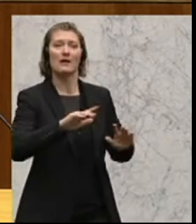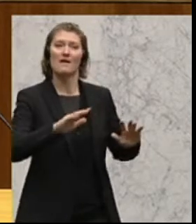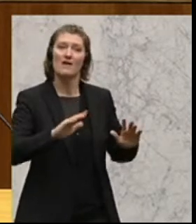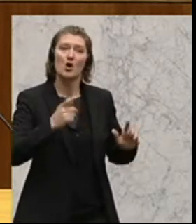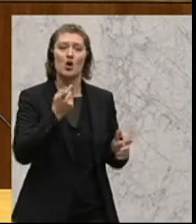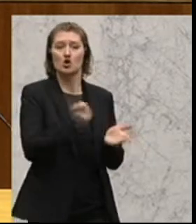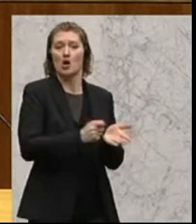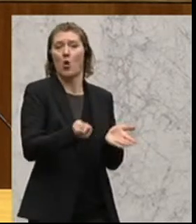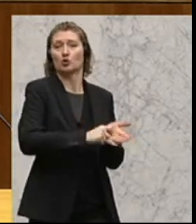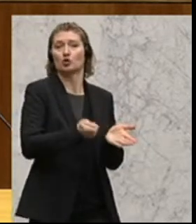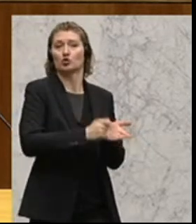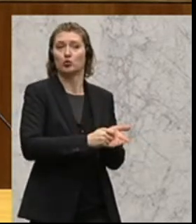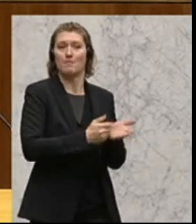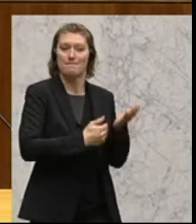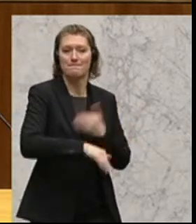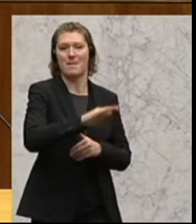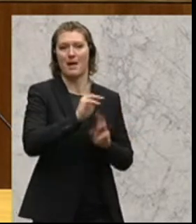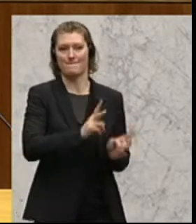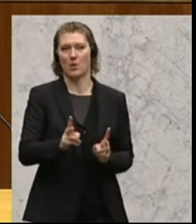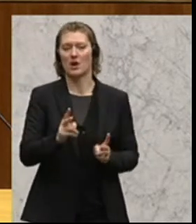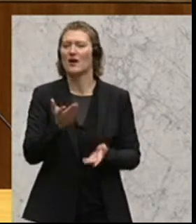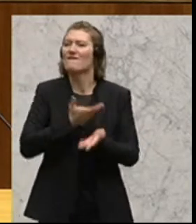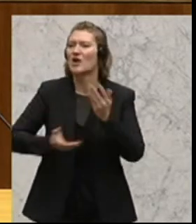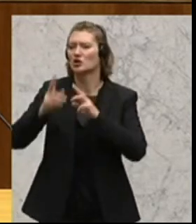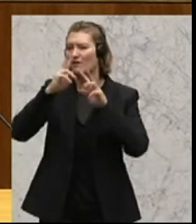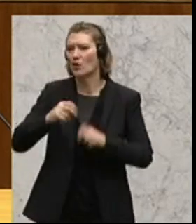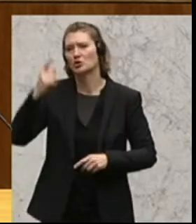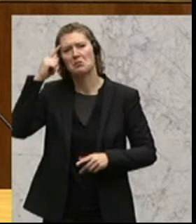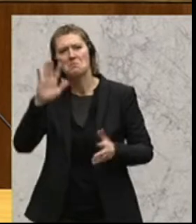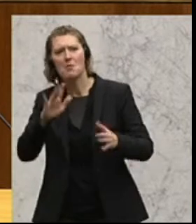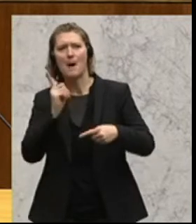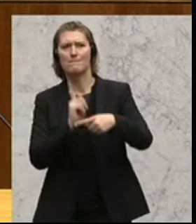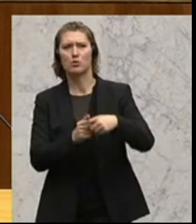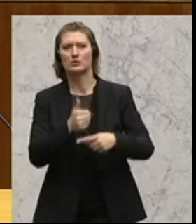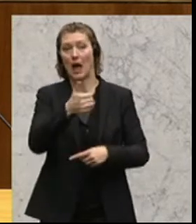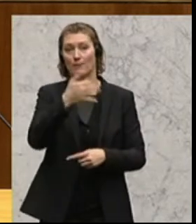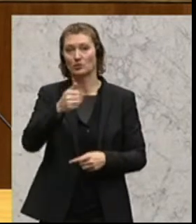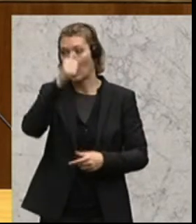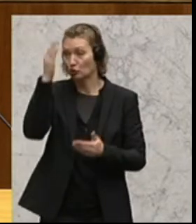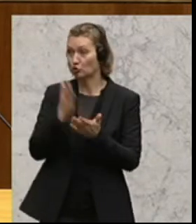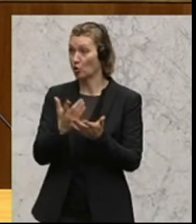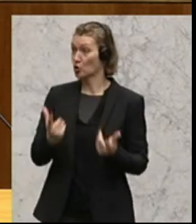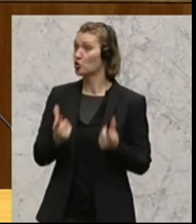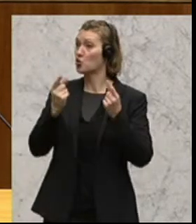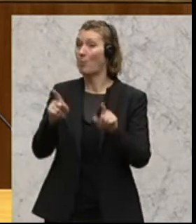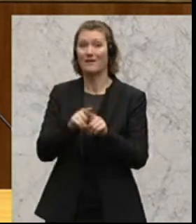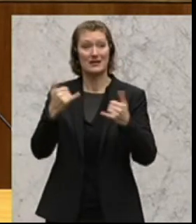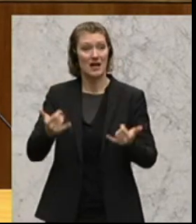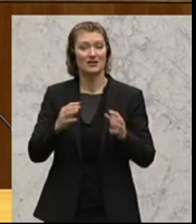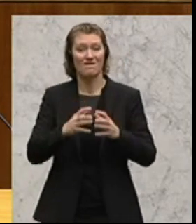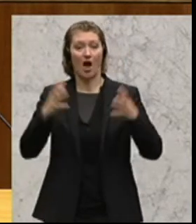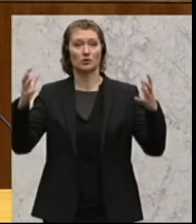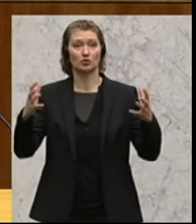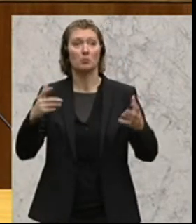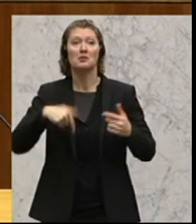des Konsums bringen werden. Die Wirtschaftsforscher rechnen mit einem möglichen Plus von einem Prozent, das wäre eine Verdoppelung des derzeitigen Wachstums, und dann wäre